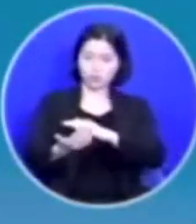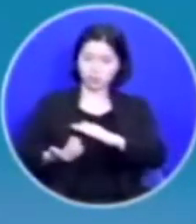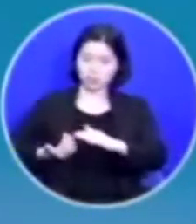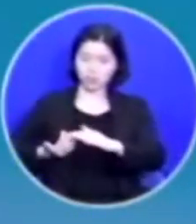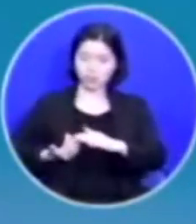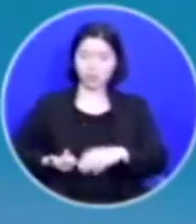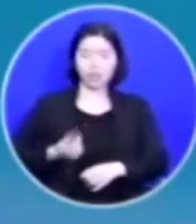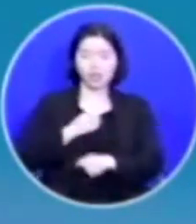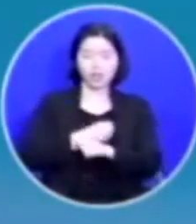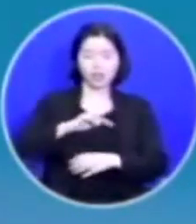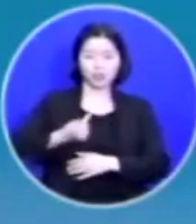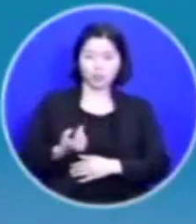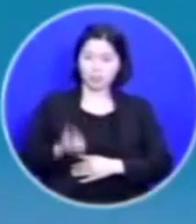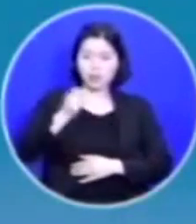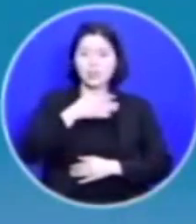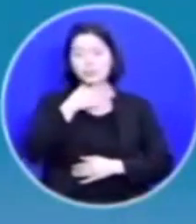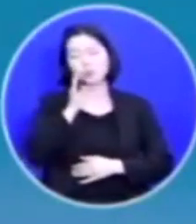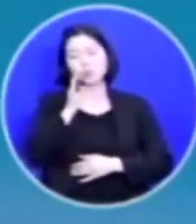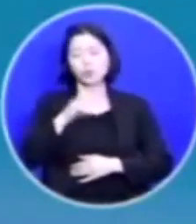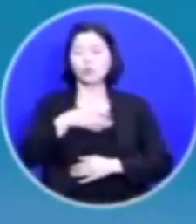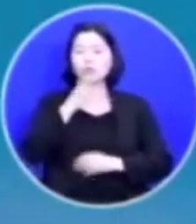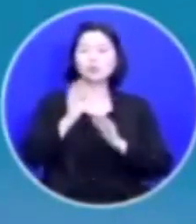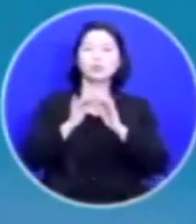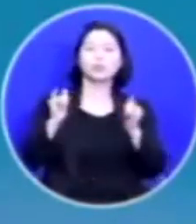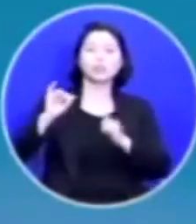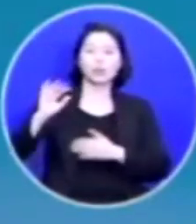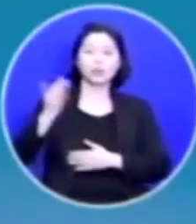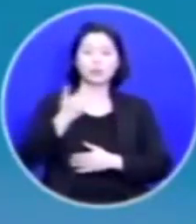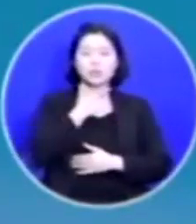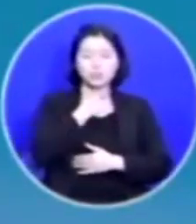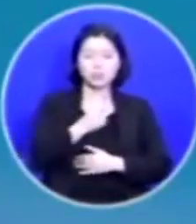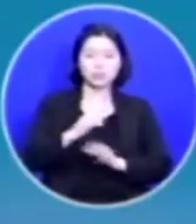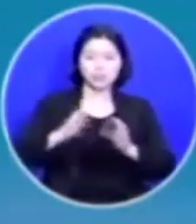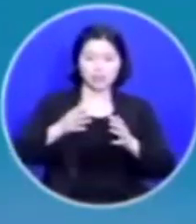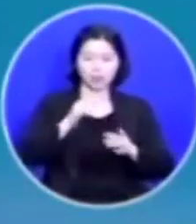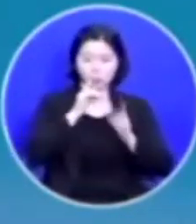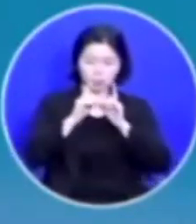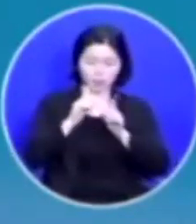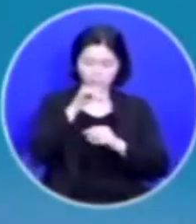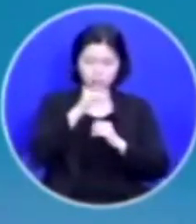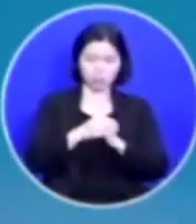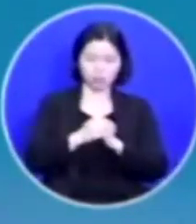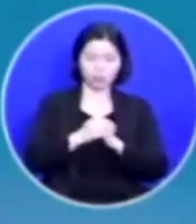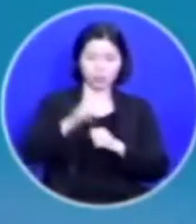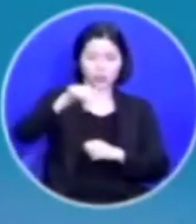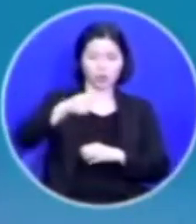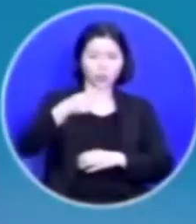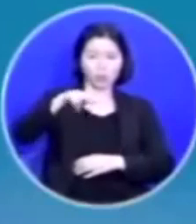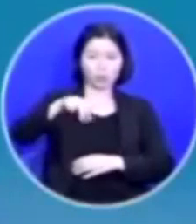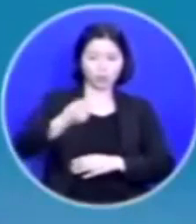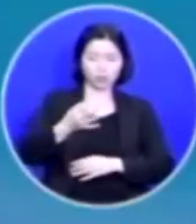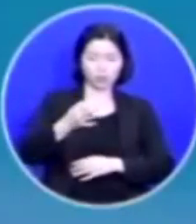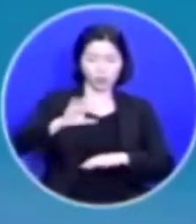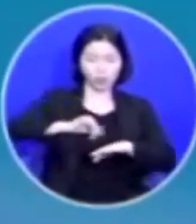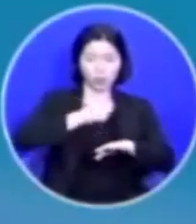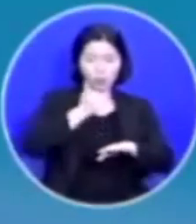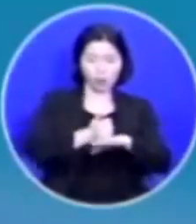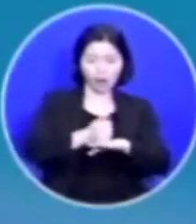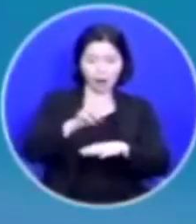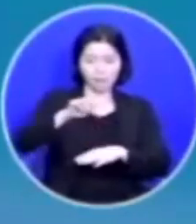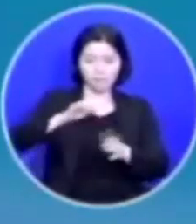늙고 빨리 노인되기 원하는 나라라고 말해질 정도입니다 고종황제의 밀사노릇했던